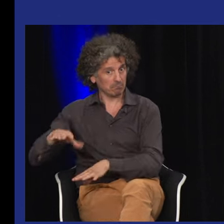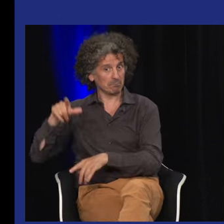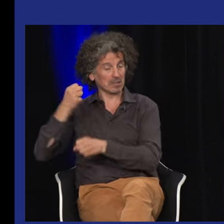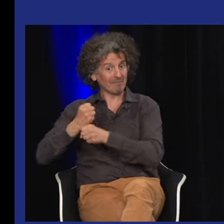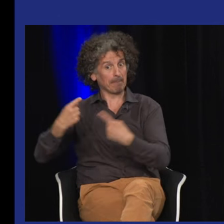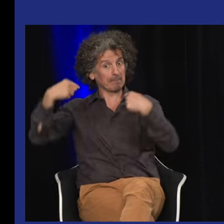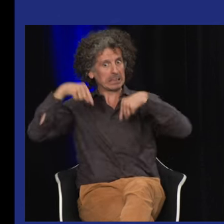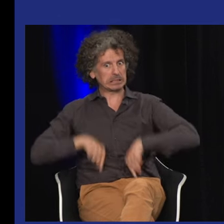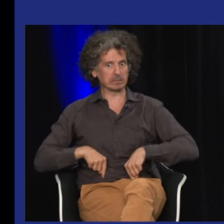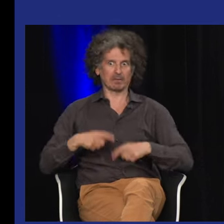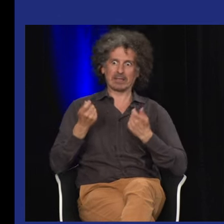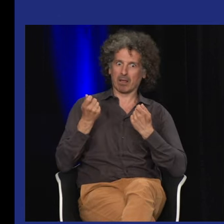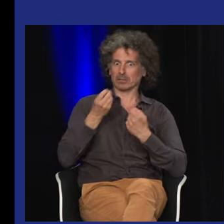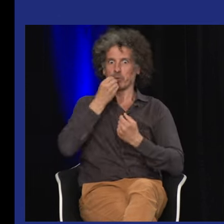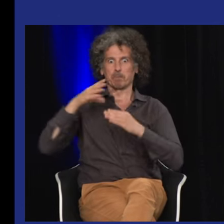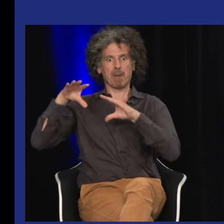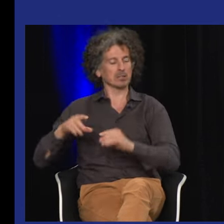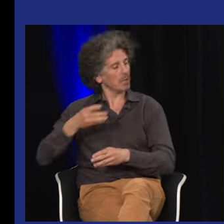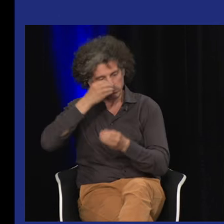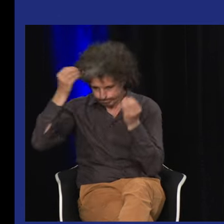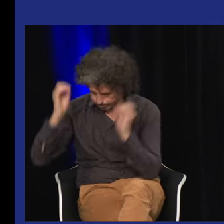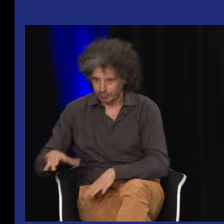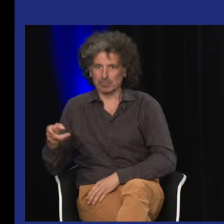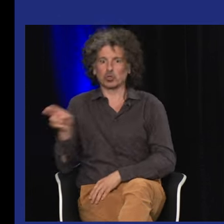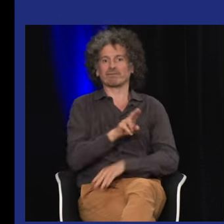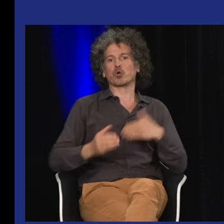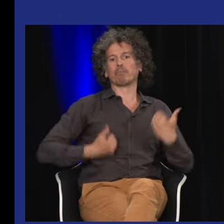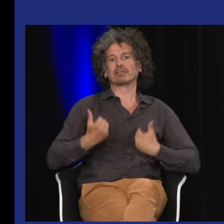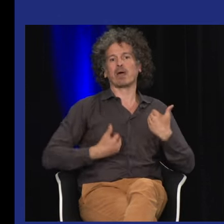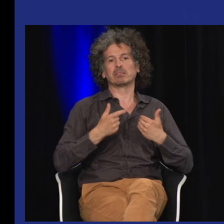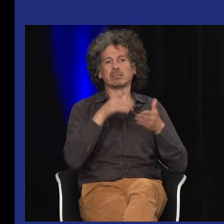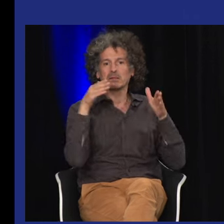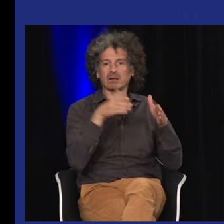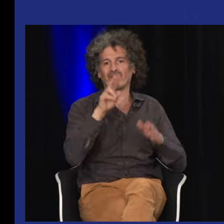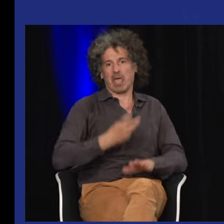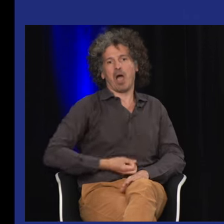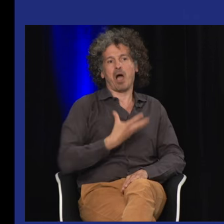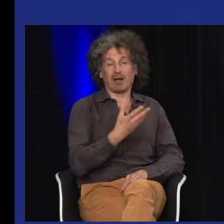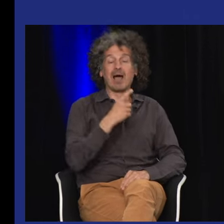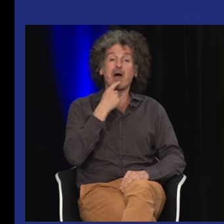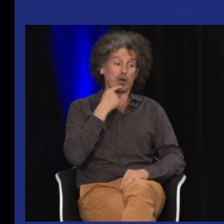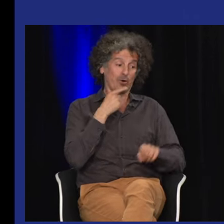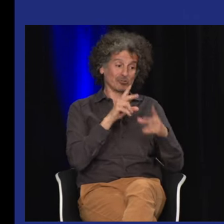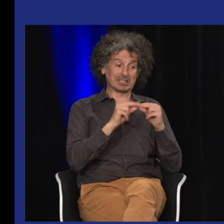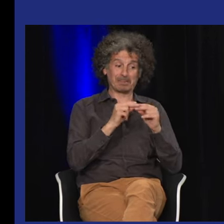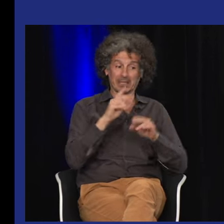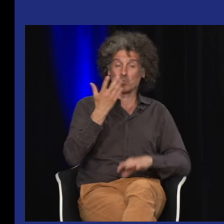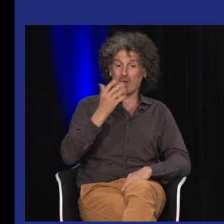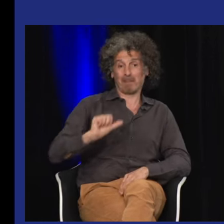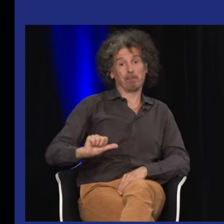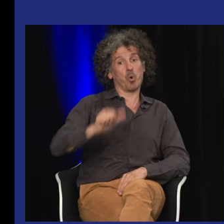Chantal Linel aussi qui travaillait au ministère qui avait une bonne place et qui a quitté son métier pour devenir comédienne